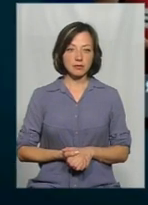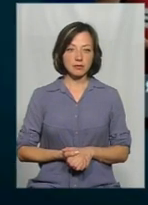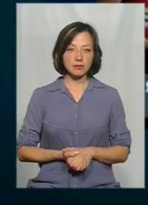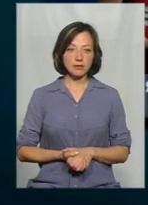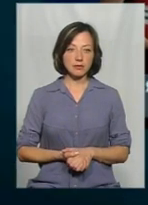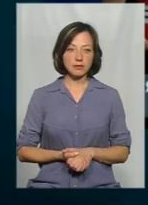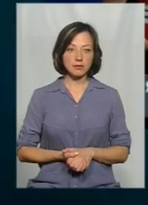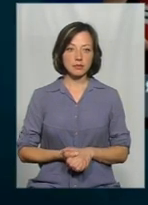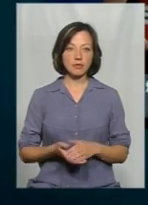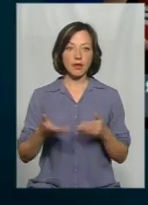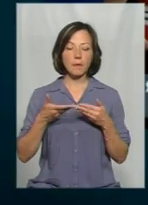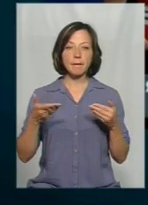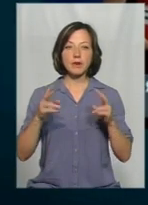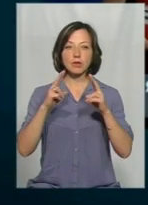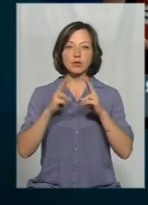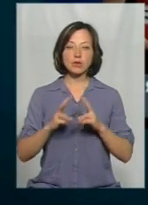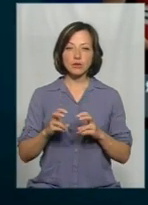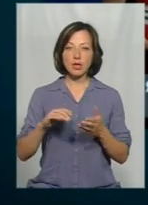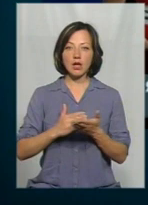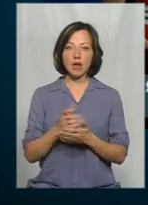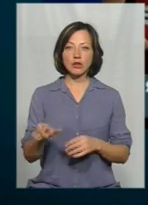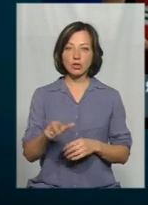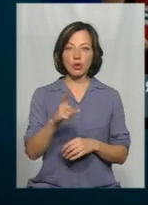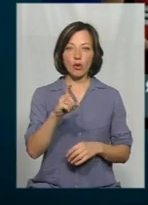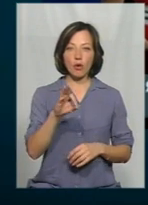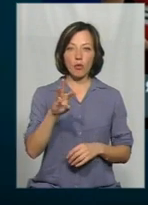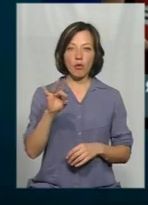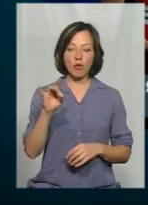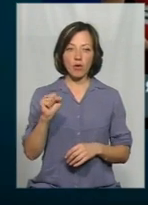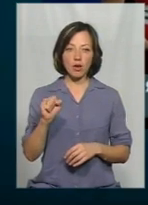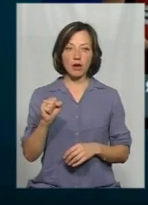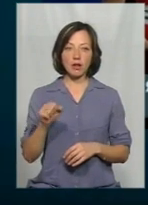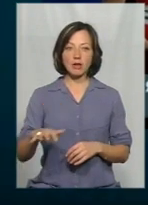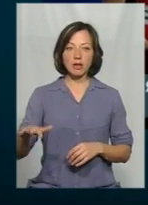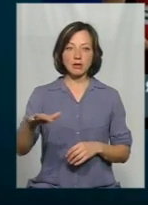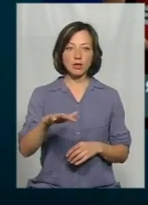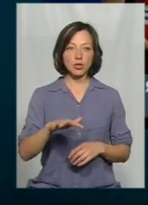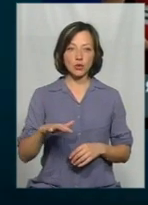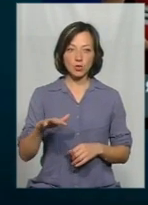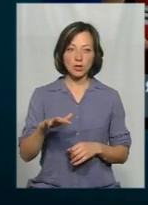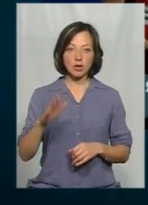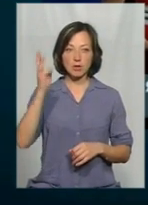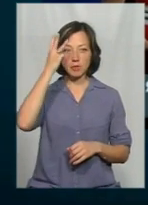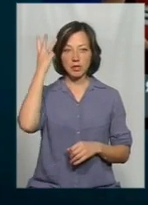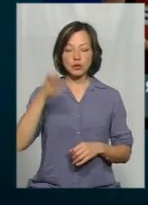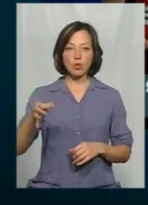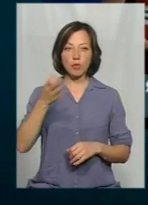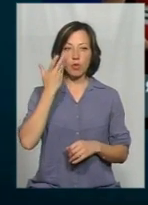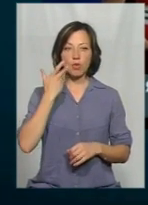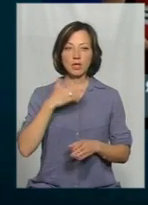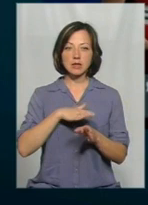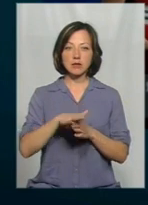Ми досліджували якість річки Хумора і на території Хмельницької області, коли